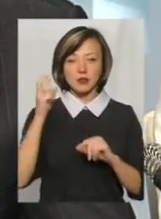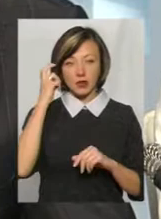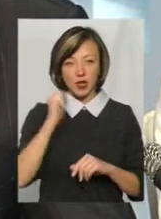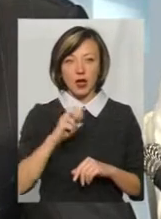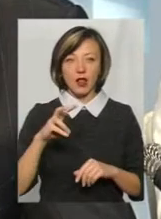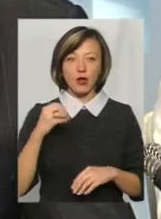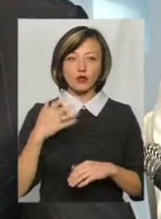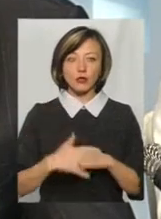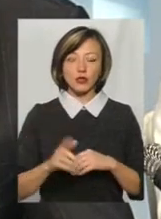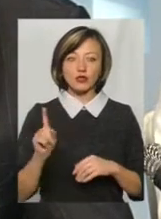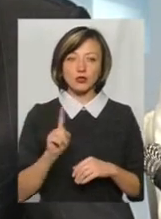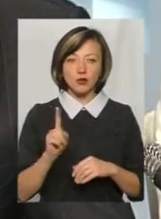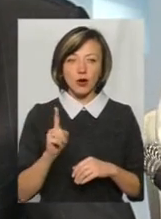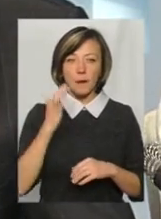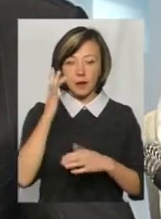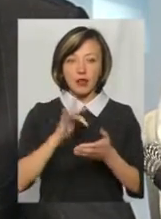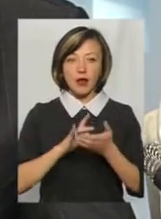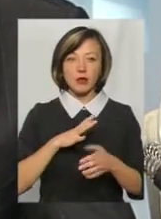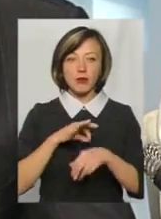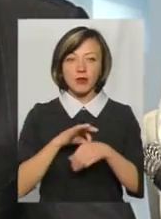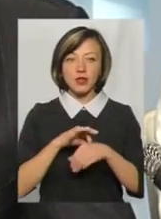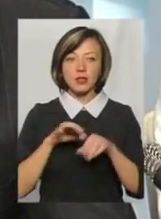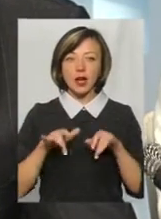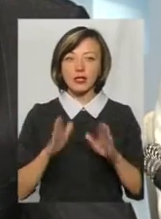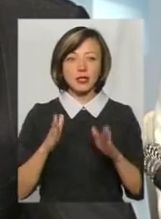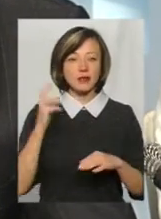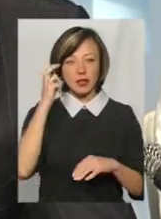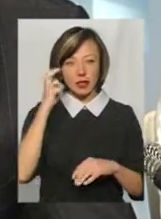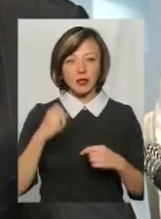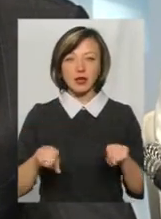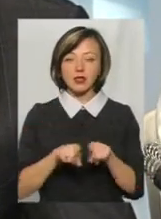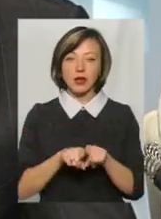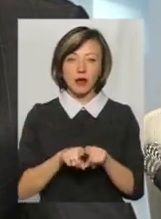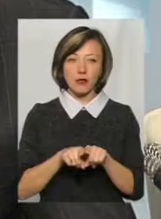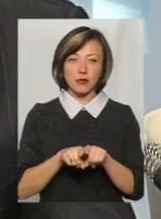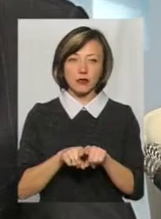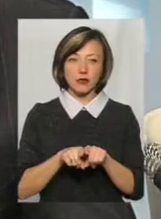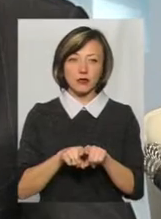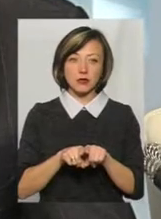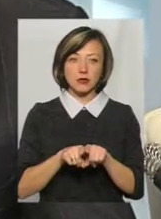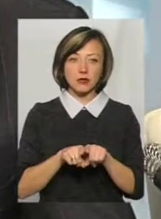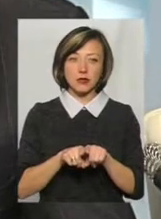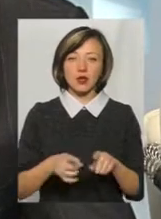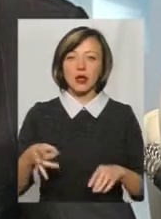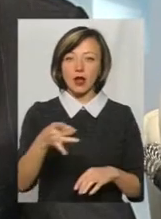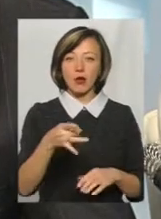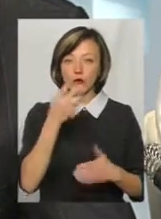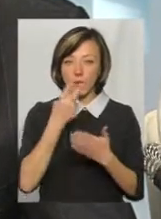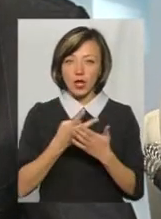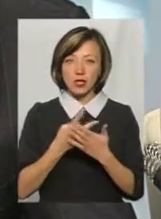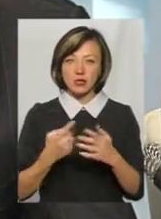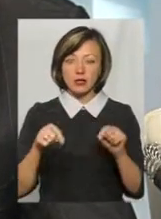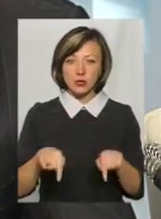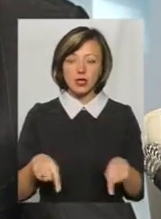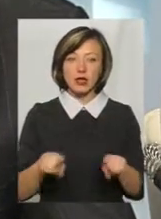але розуміючи, що мета була провести цю акцію не тільки в Києві, а так само підняти і регіони, показати, що тут так